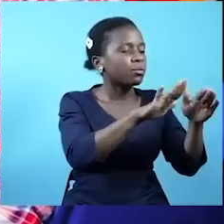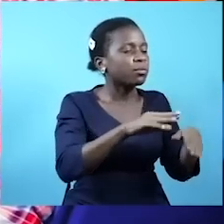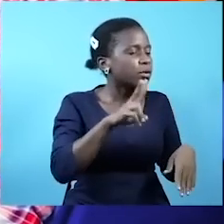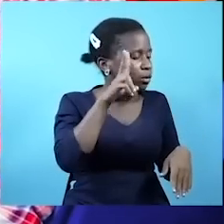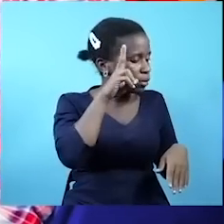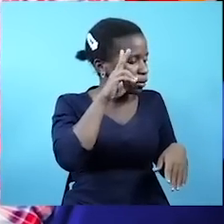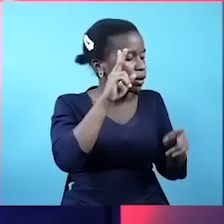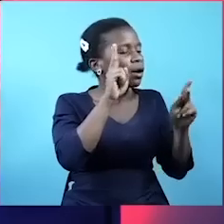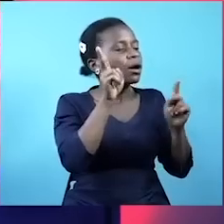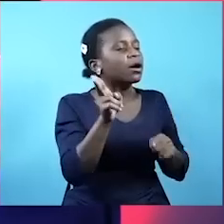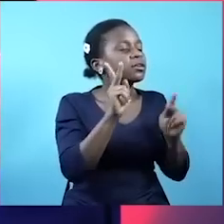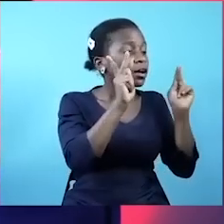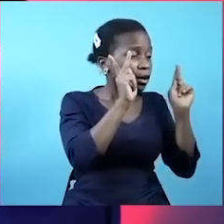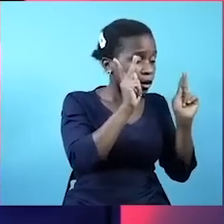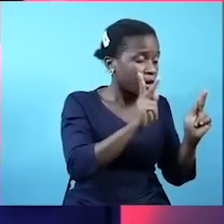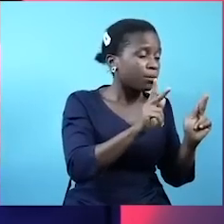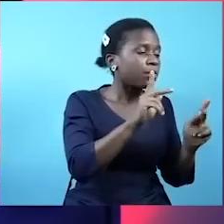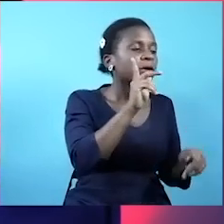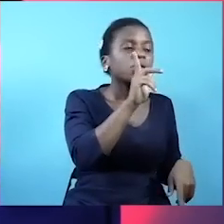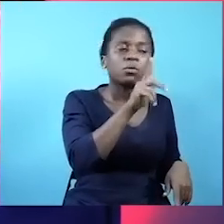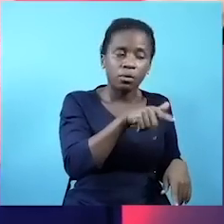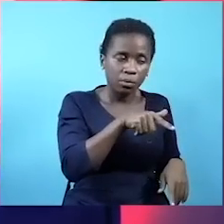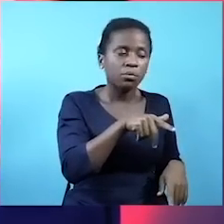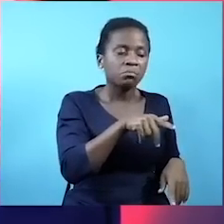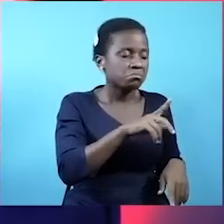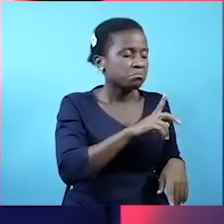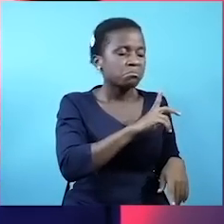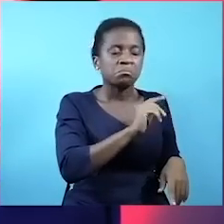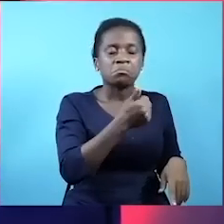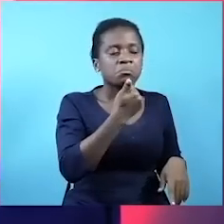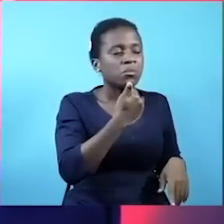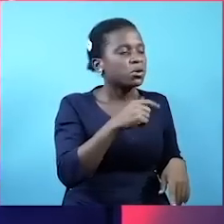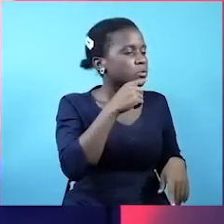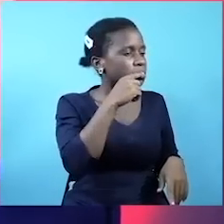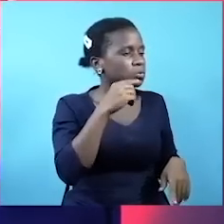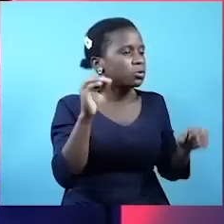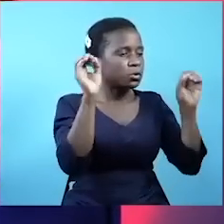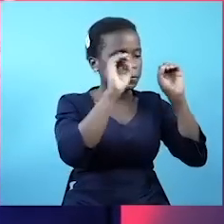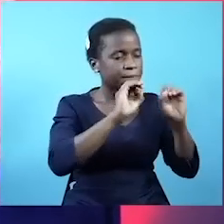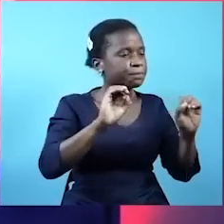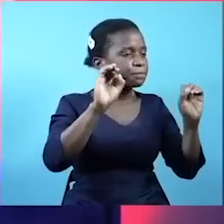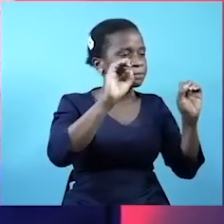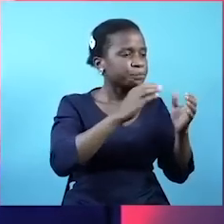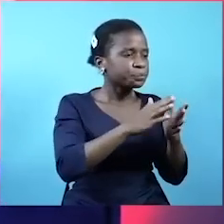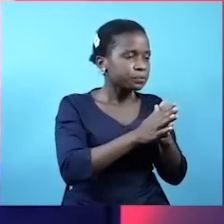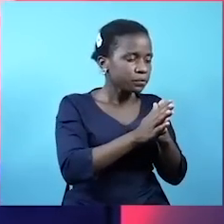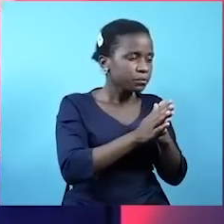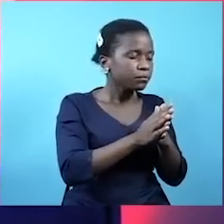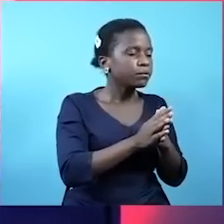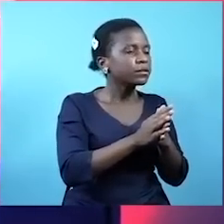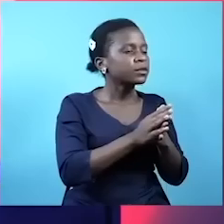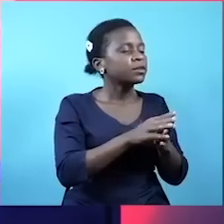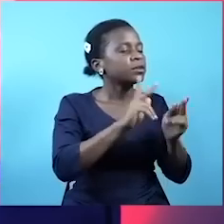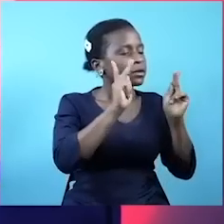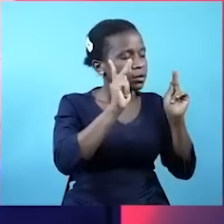kukia kucheza. Na tunge kwa nao. Kati wabunge mianene. Bado wa singe weza kufanya kui. Dobana tunaitaji. Kama hii